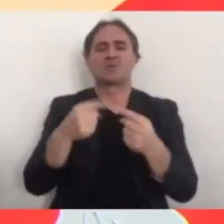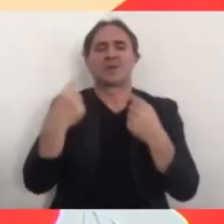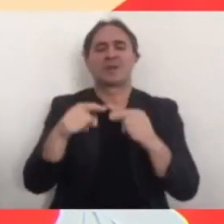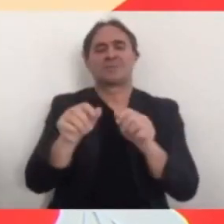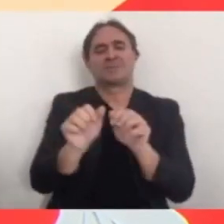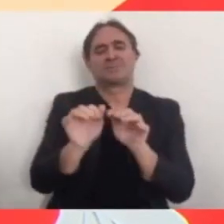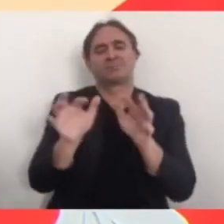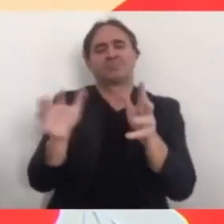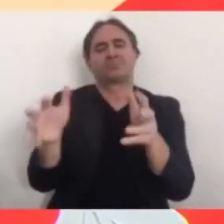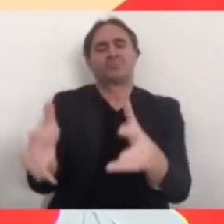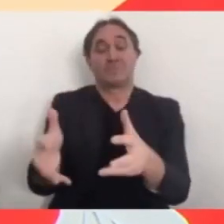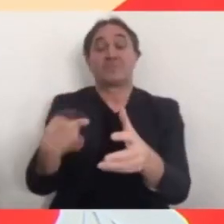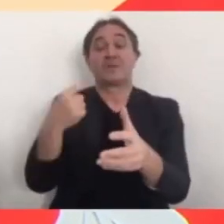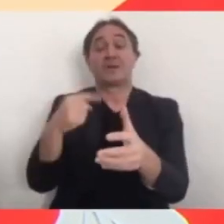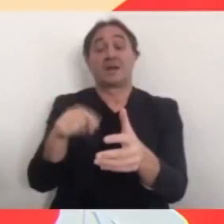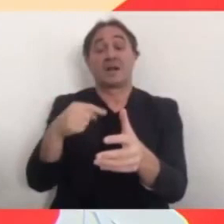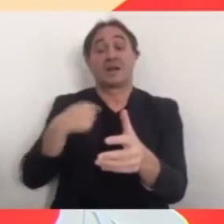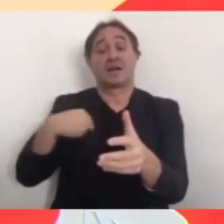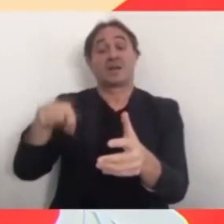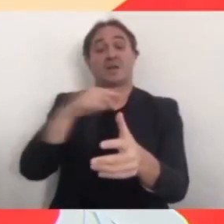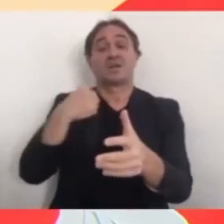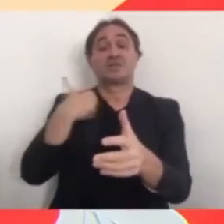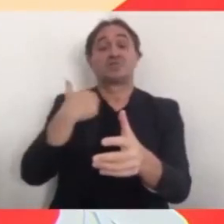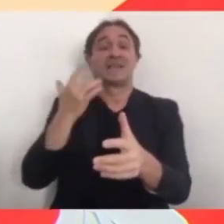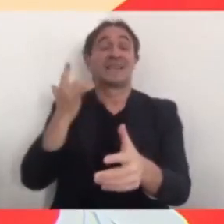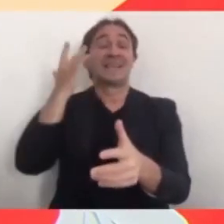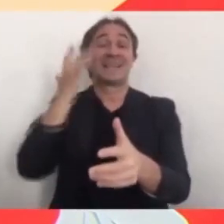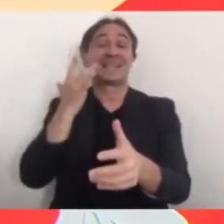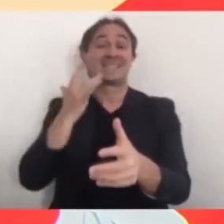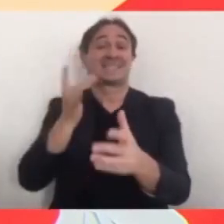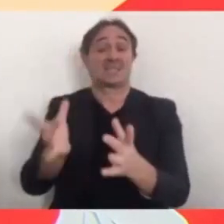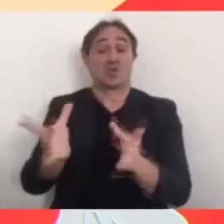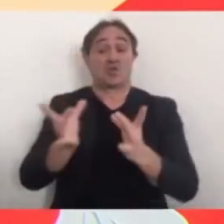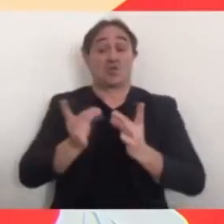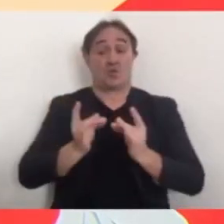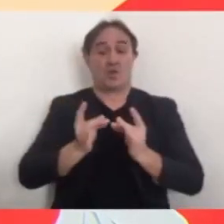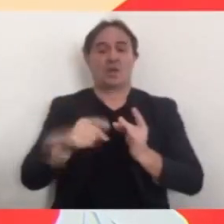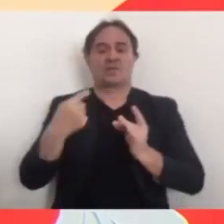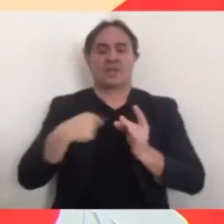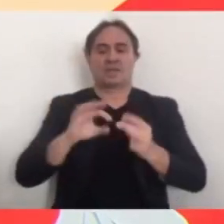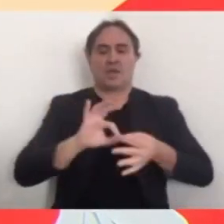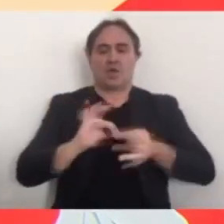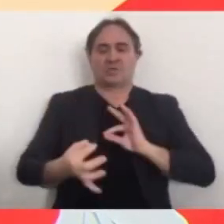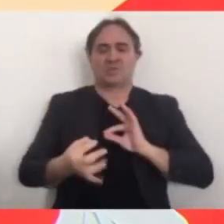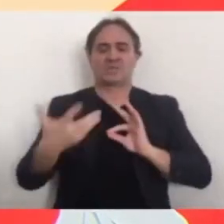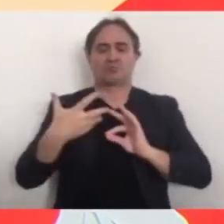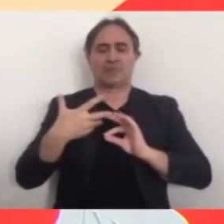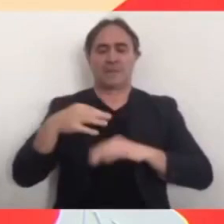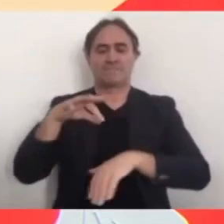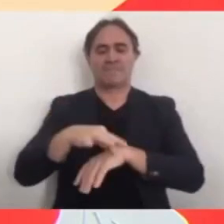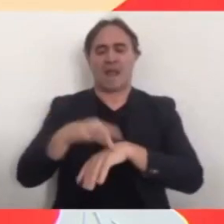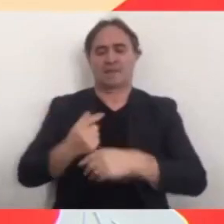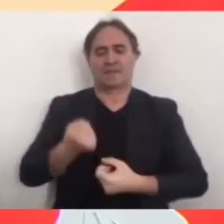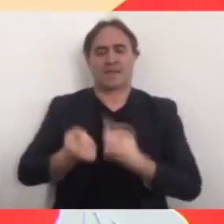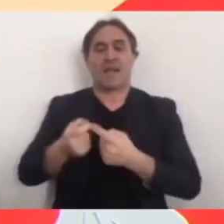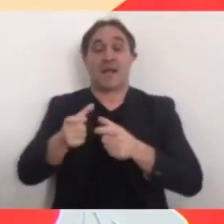essere infettati e conseguentemente di sviluppare patologia grave, magari tale da richiedere il ricovero